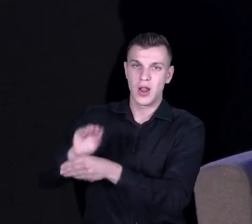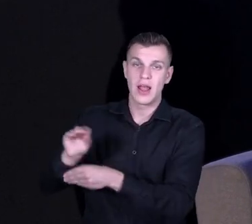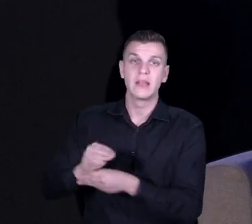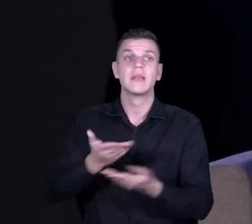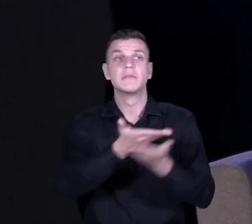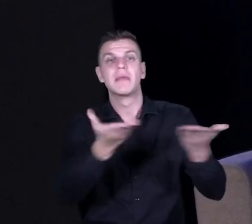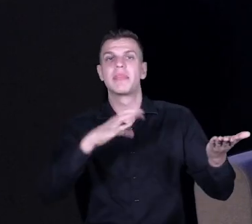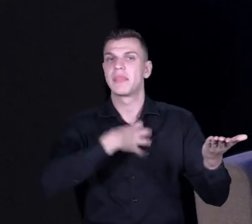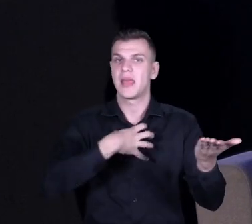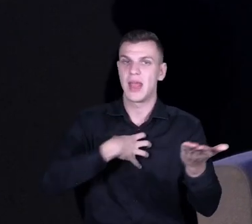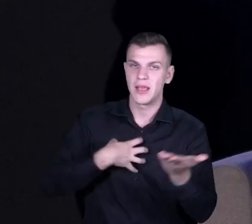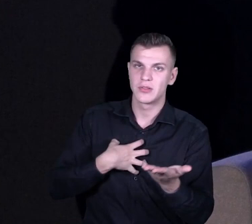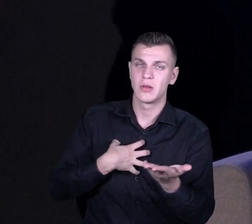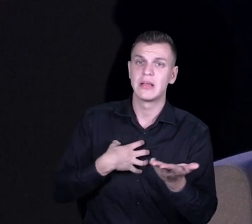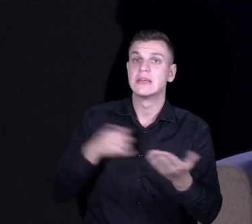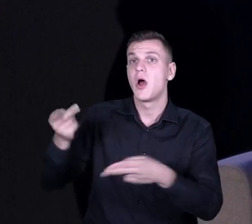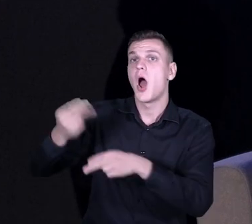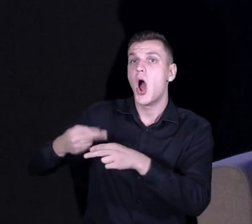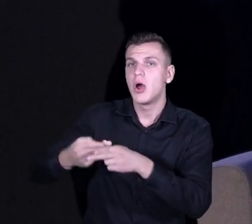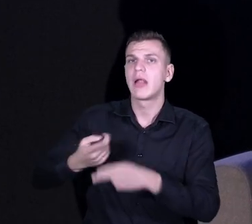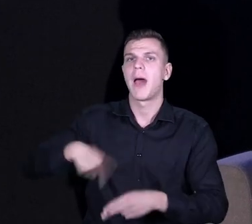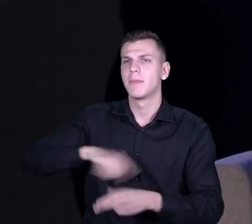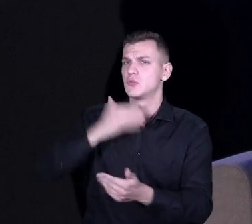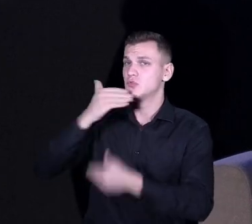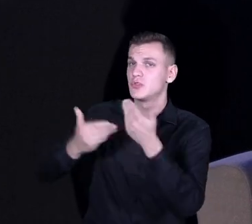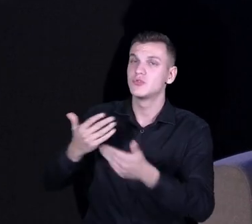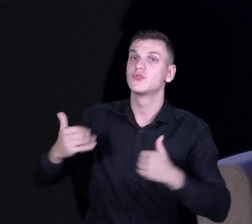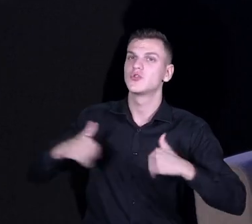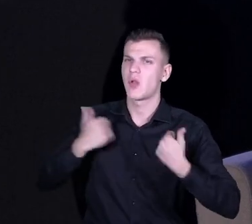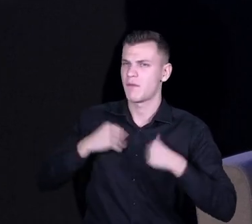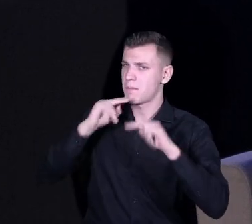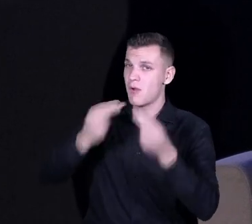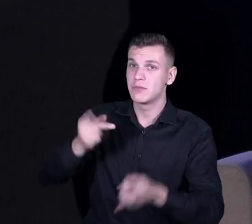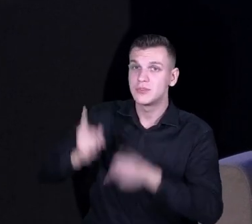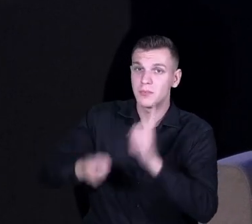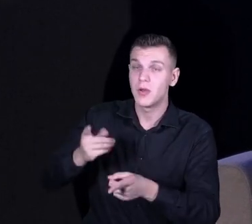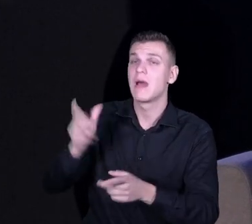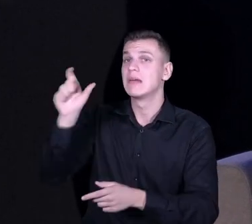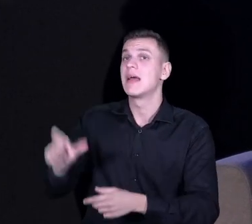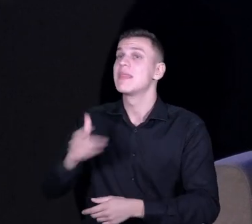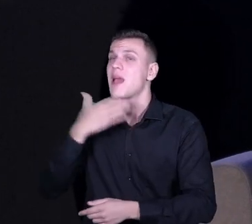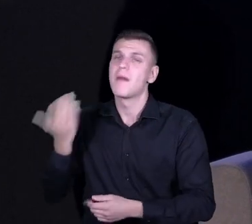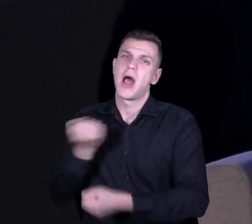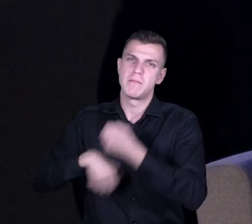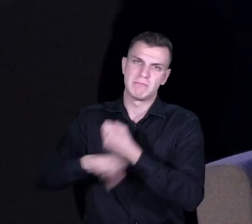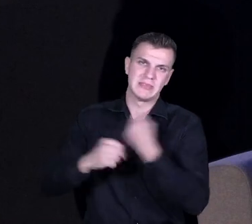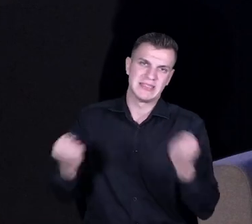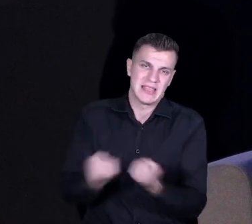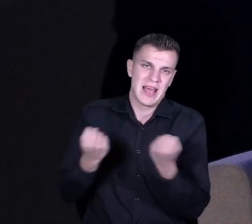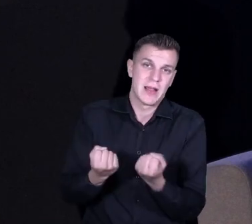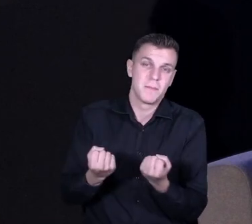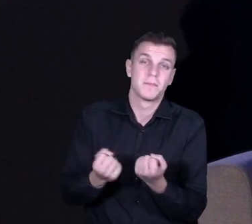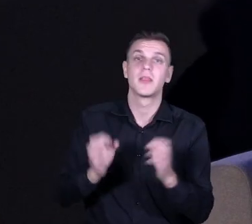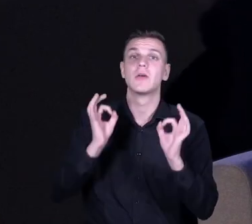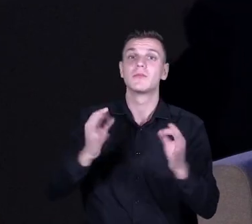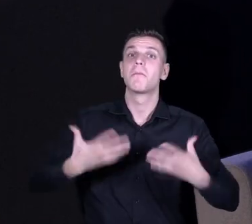dyrektorów. Życzymy jej zdrowia i żałujemy, że jej nie ma, ale spróbujemy godnie zastąpić. To tyle w woli